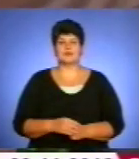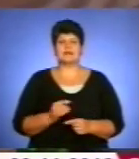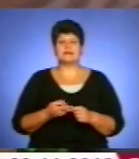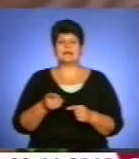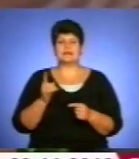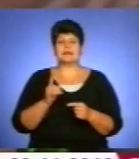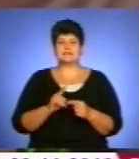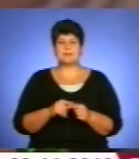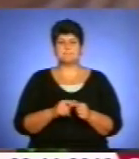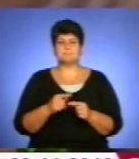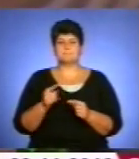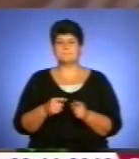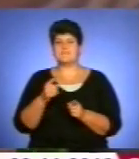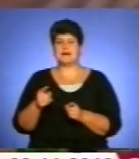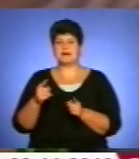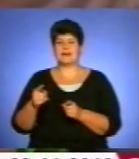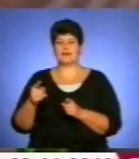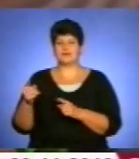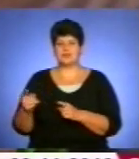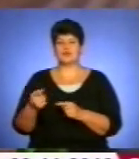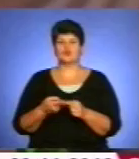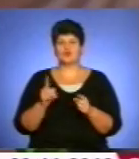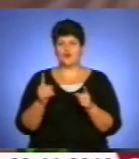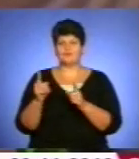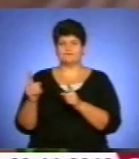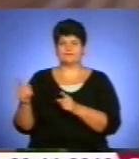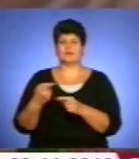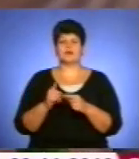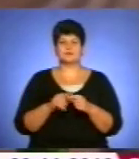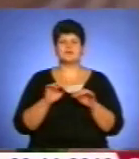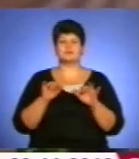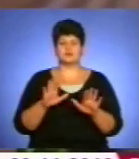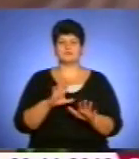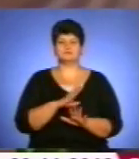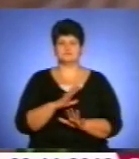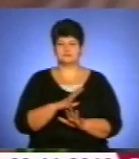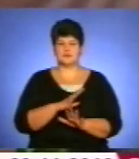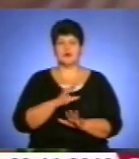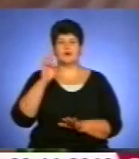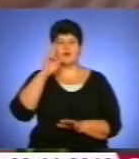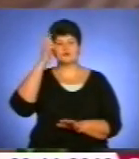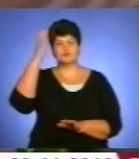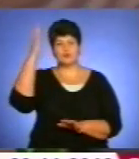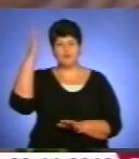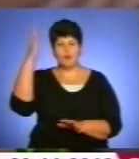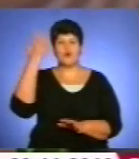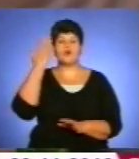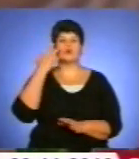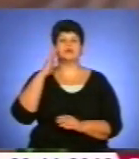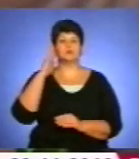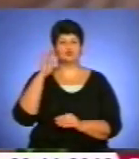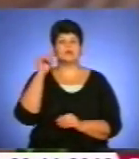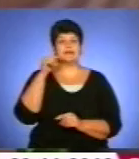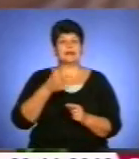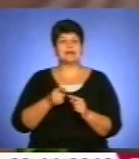Тобто, періодично та справа приходить. І Господь Бог, коли буде на те